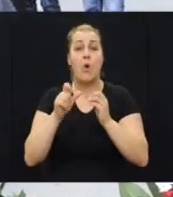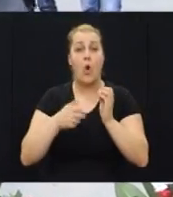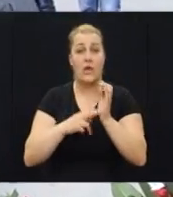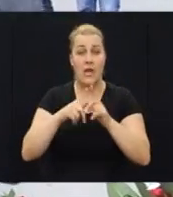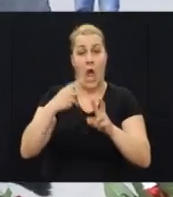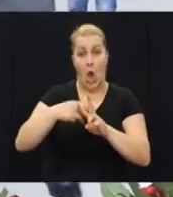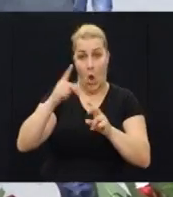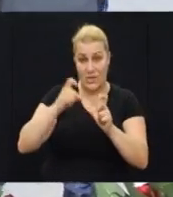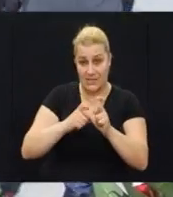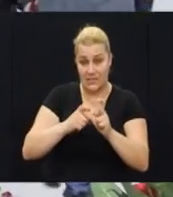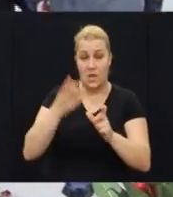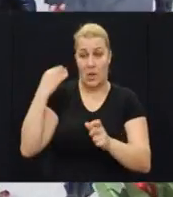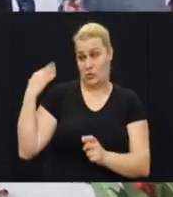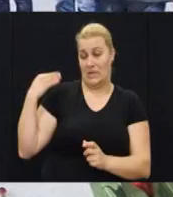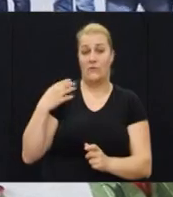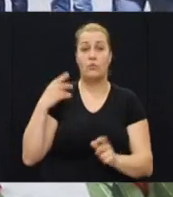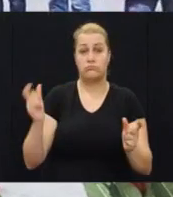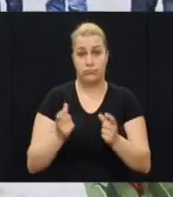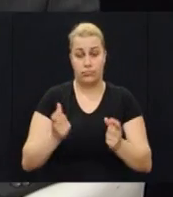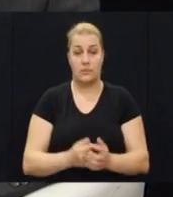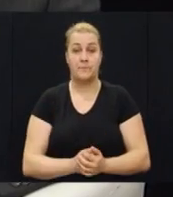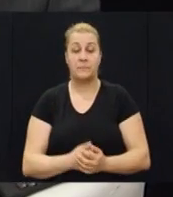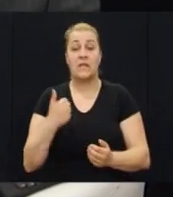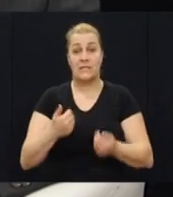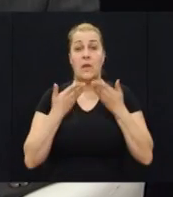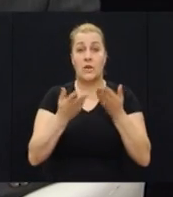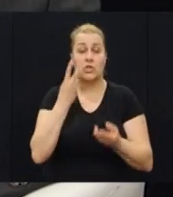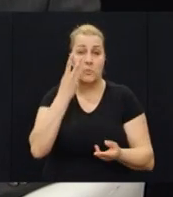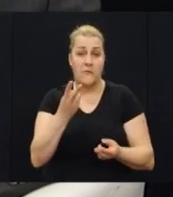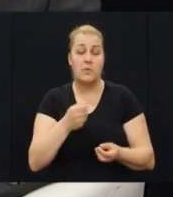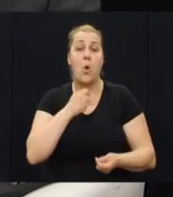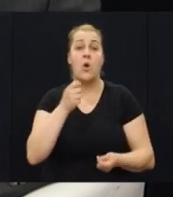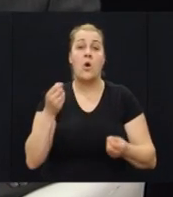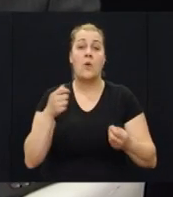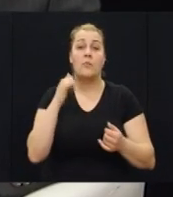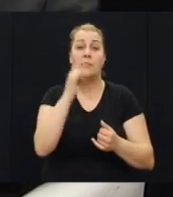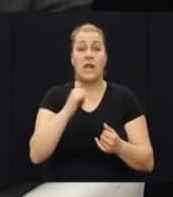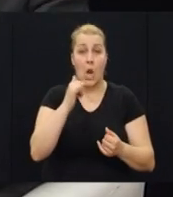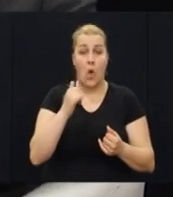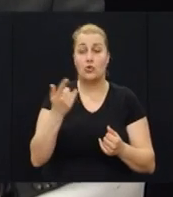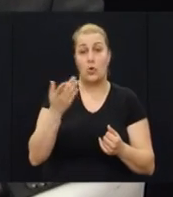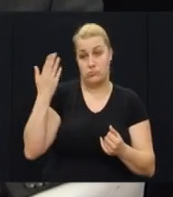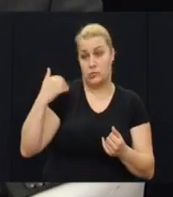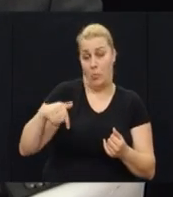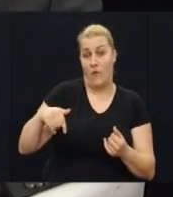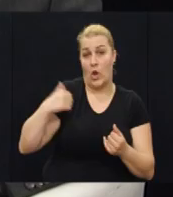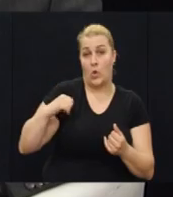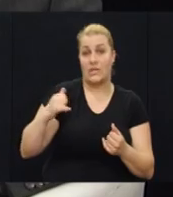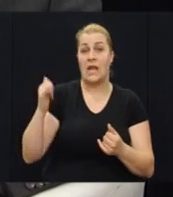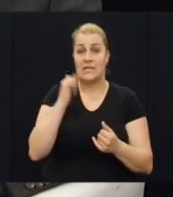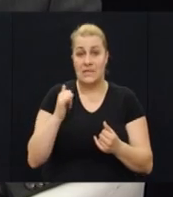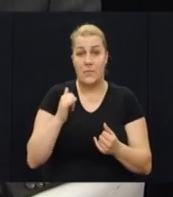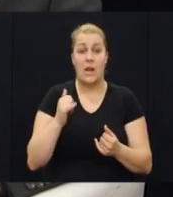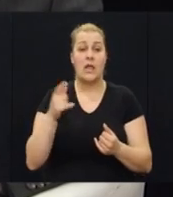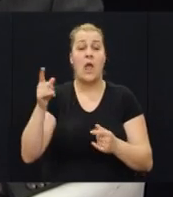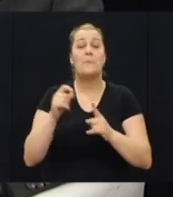nedavno imali svoje godišnjice. Da, a sad, Satnić, evo, predlažem da pogledamo prilog što smo ga snimili ove godine i vi ste zajedno bili s nama